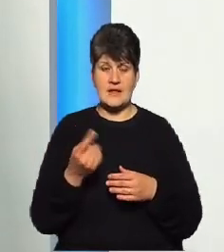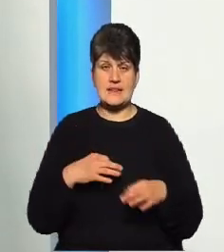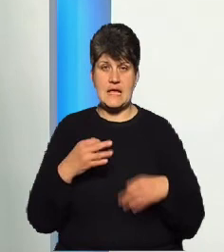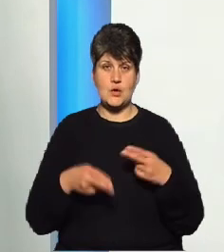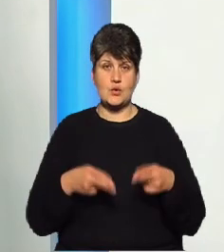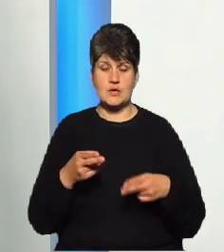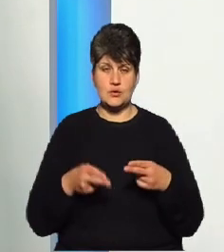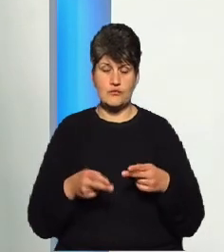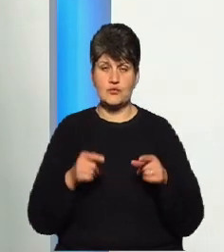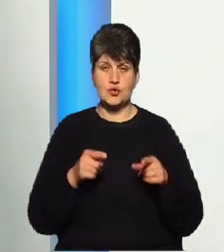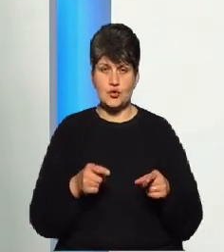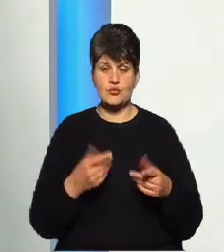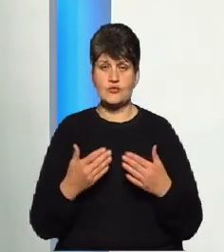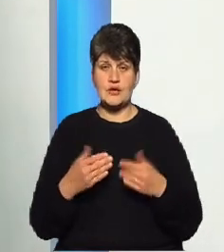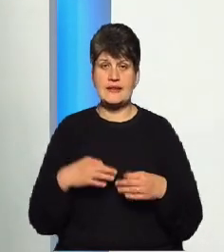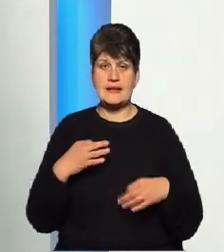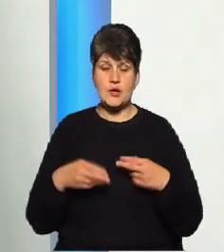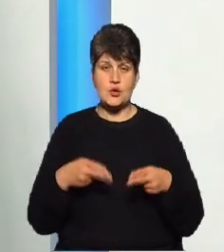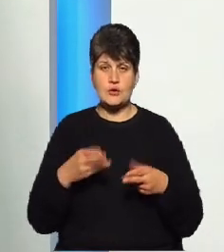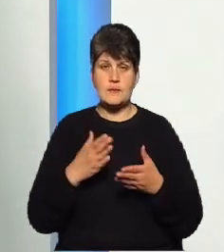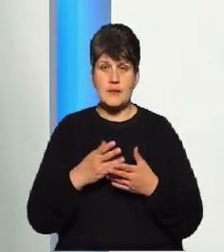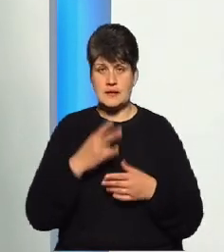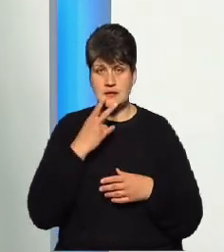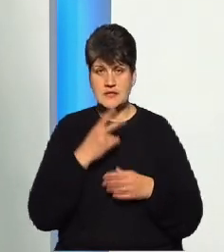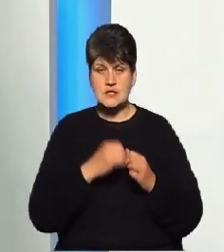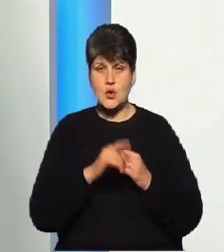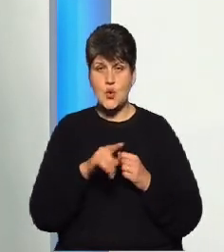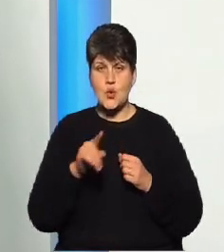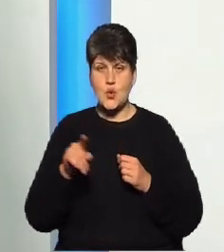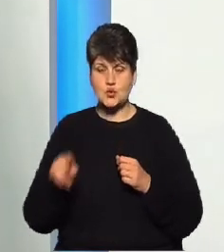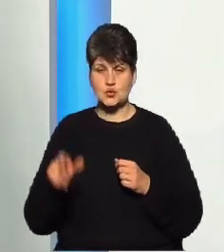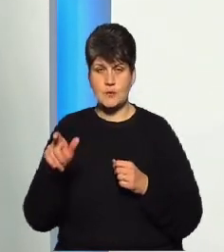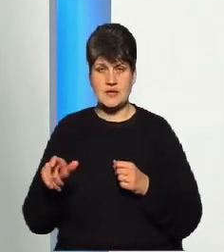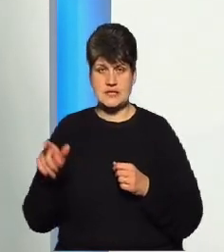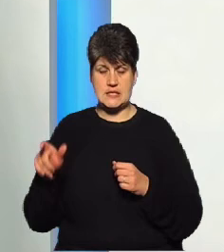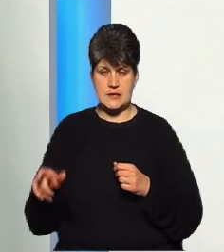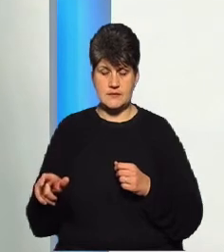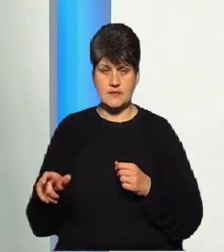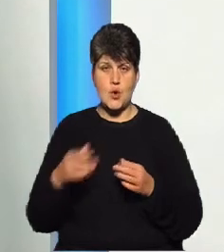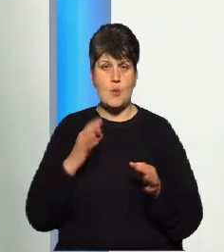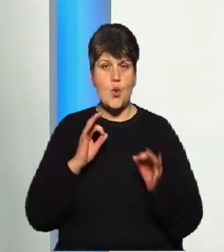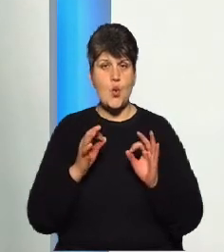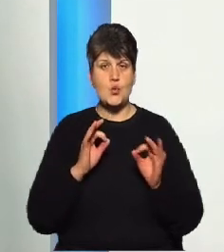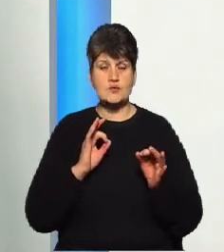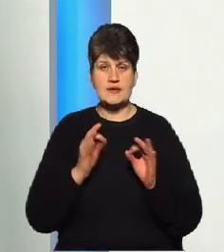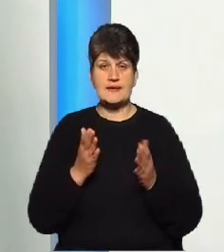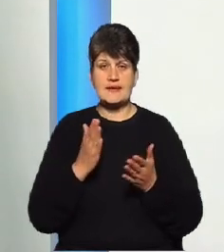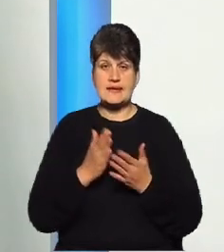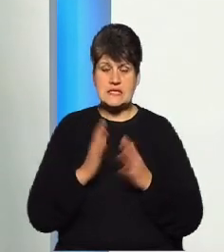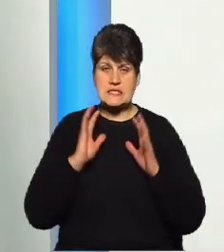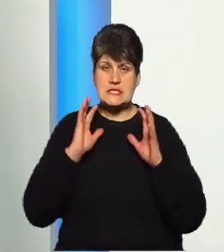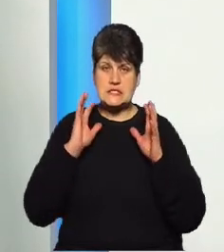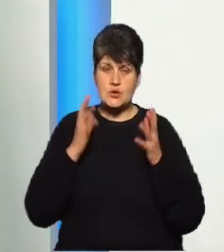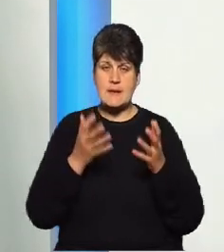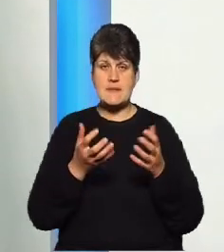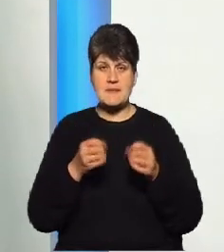нейрохірург має дивитися кожного, майже кожного пацієнта, або принаймні консультувати, який є з інсультом, і приймати рішення, що в